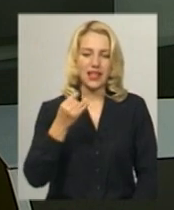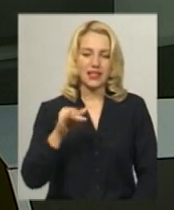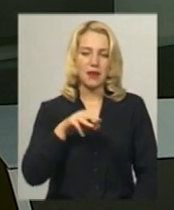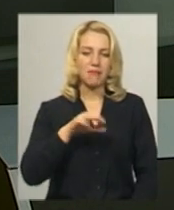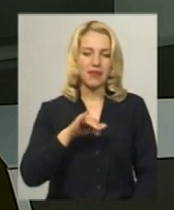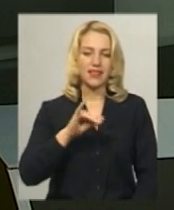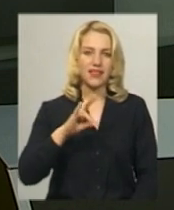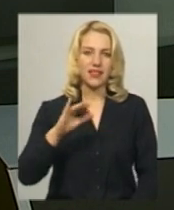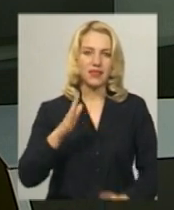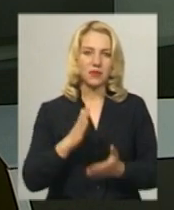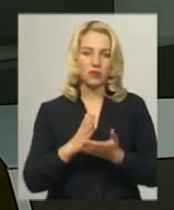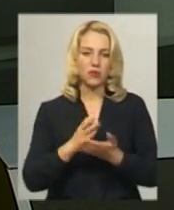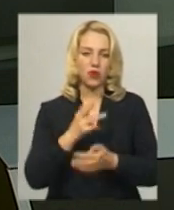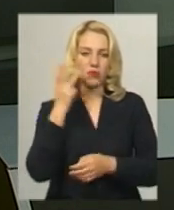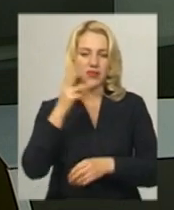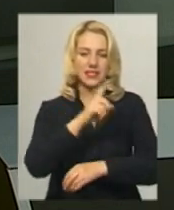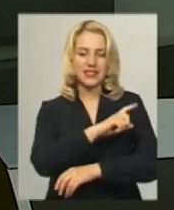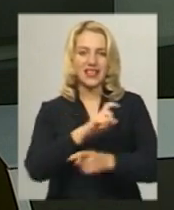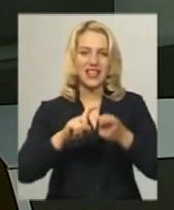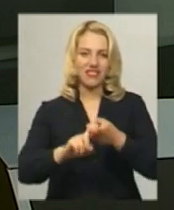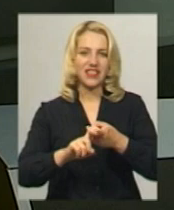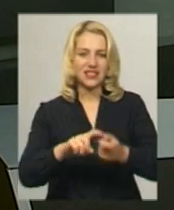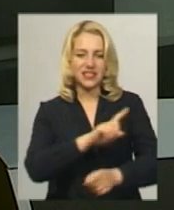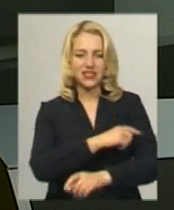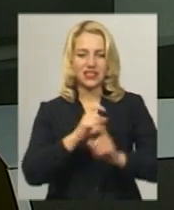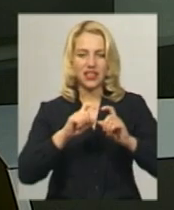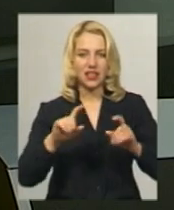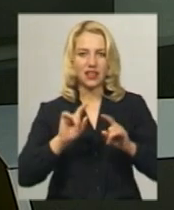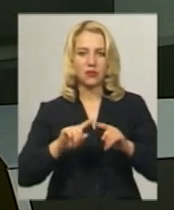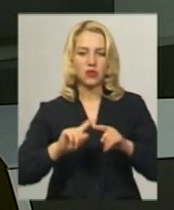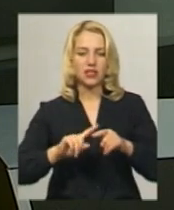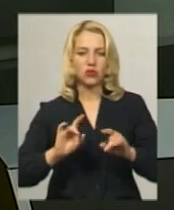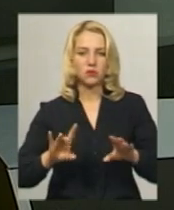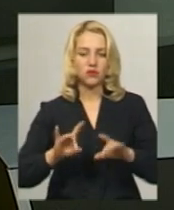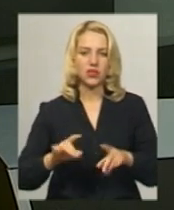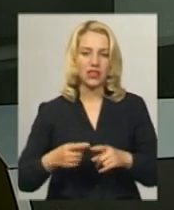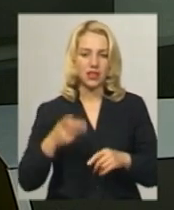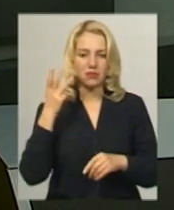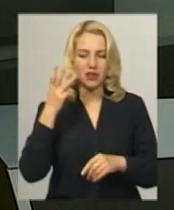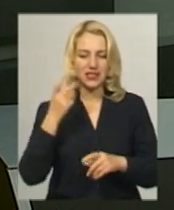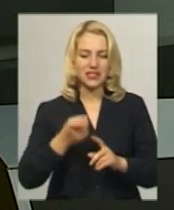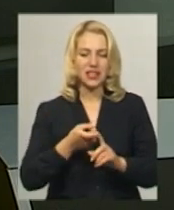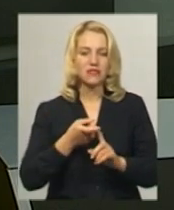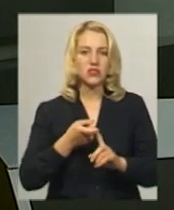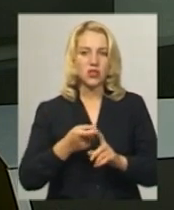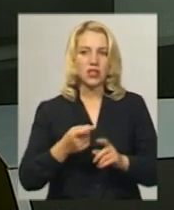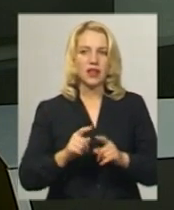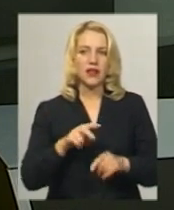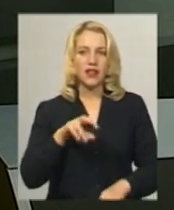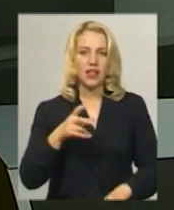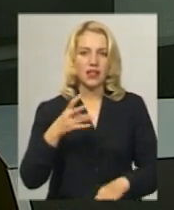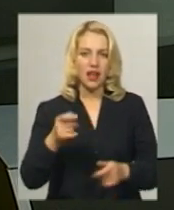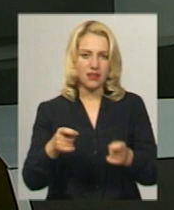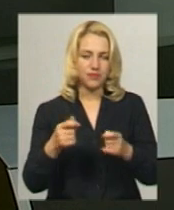у Хмельницькій міській інфекційній лікарні. Про це розповідає завідуюча дитячим відділенням Хмельницької міської інфекційної лікарні Вікторія Леньга.